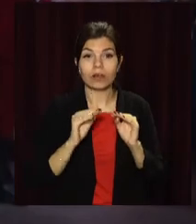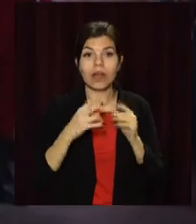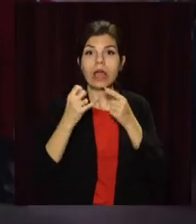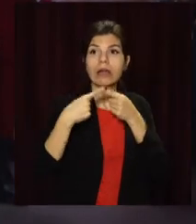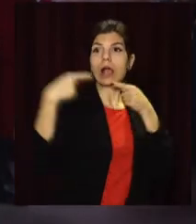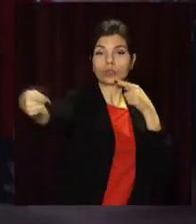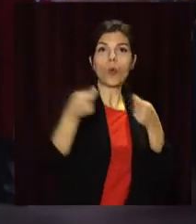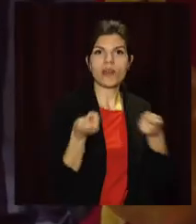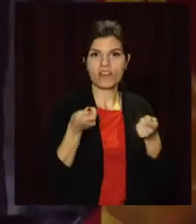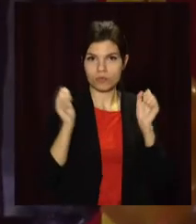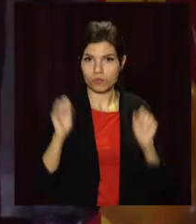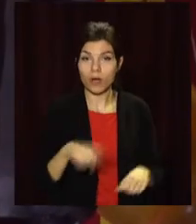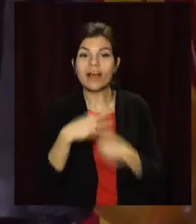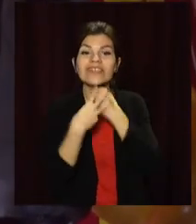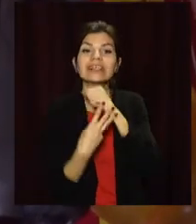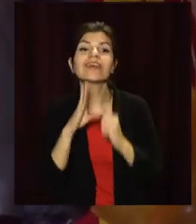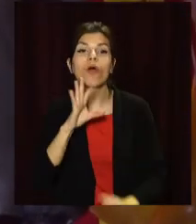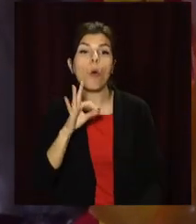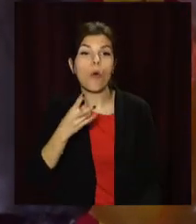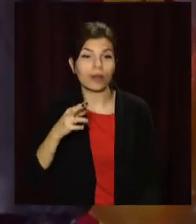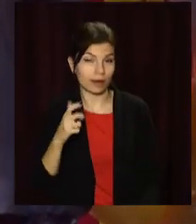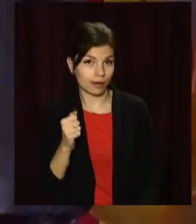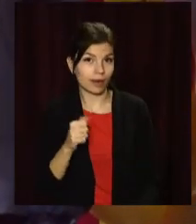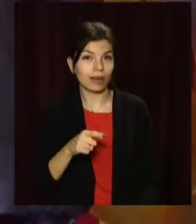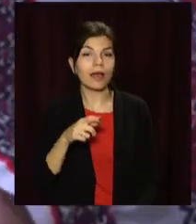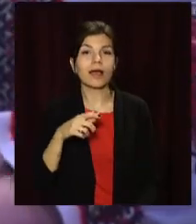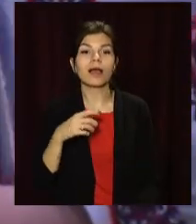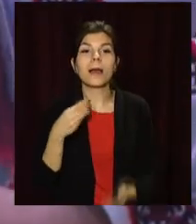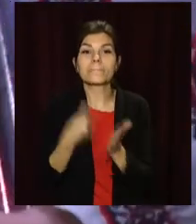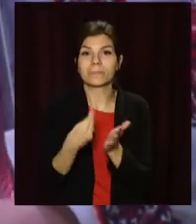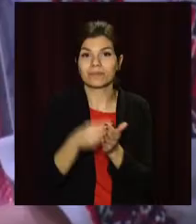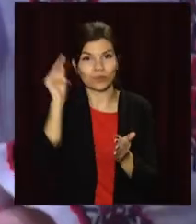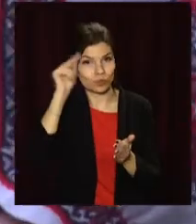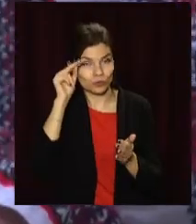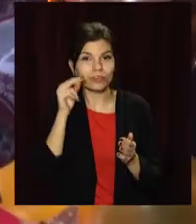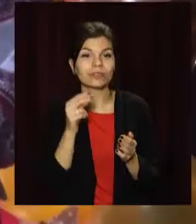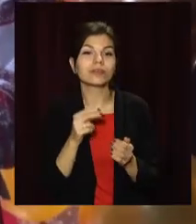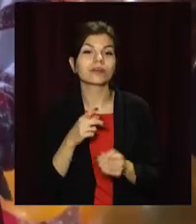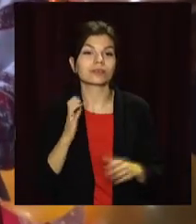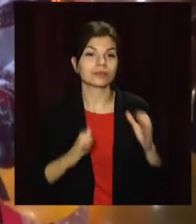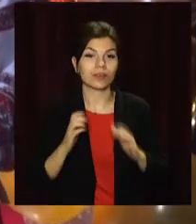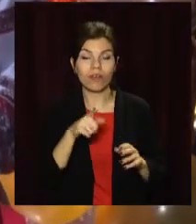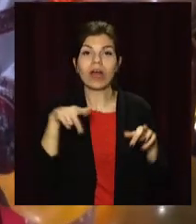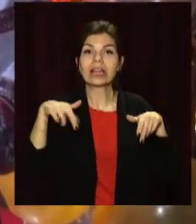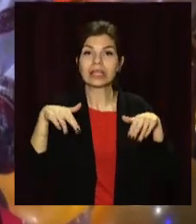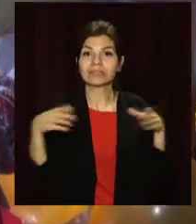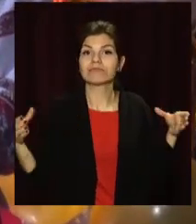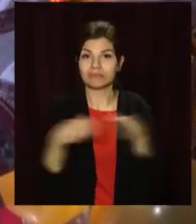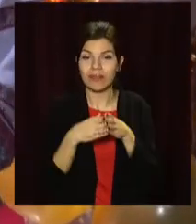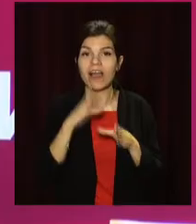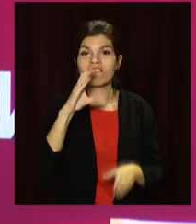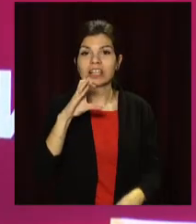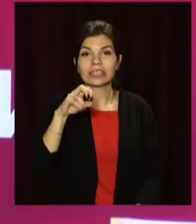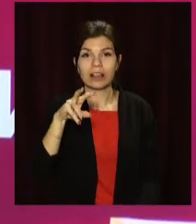-річна Ольга навчається в університеті митної справи та фінансів. Дівчина розповідає, вони з танцювальним ансамблем «Веселка» вперше взяли